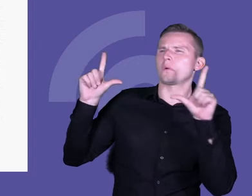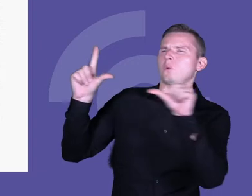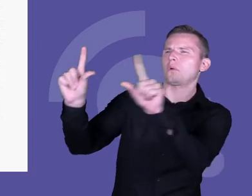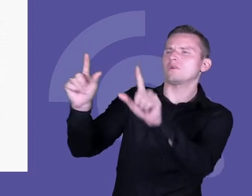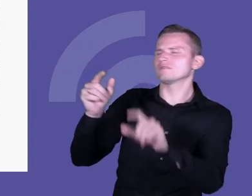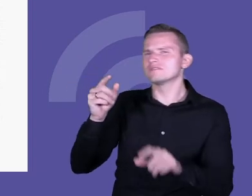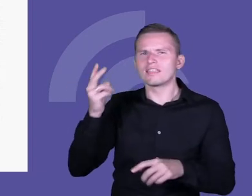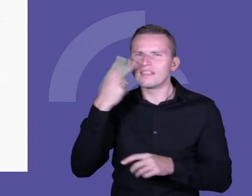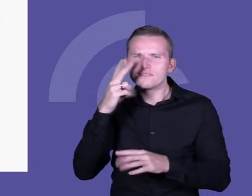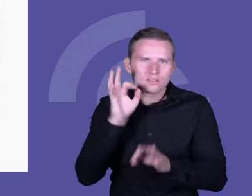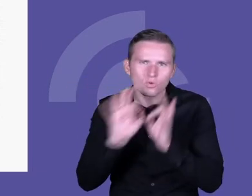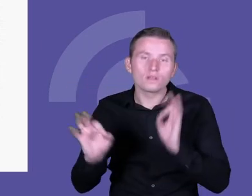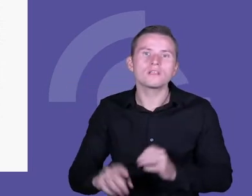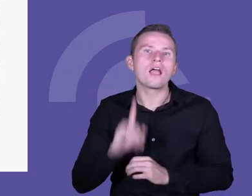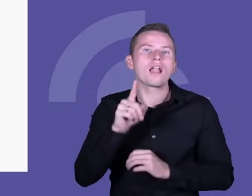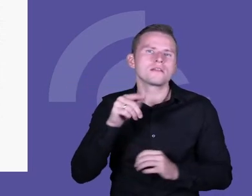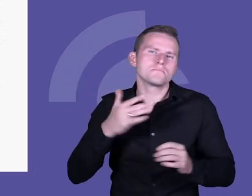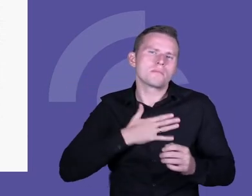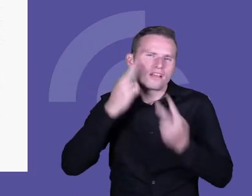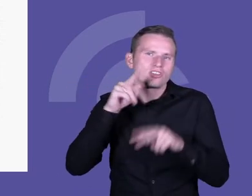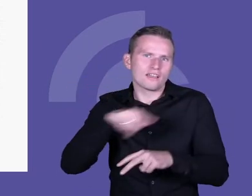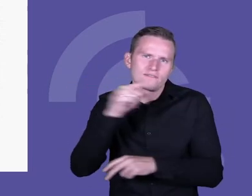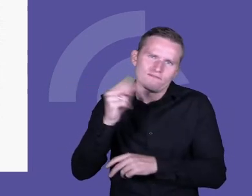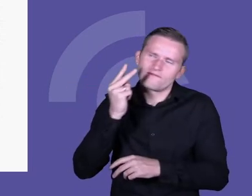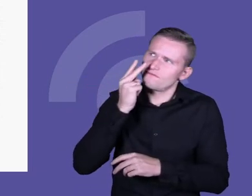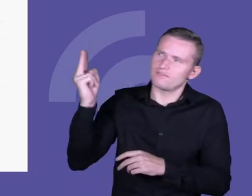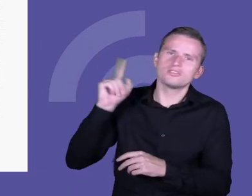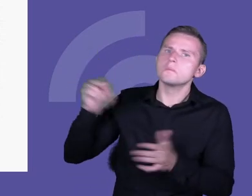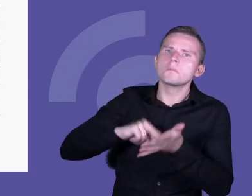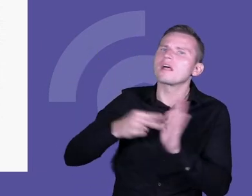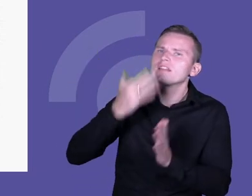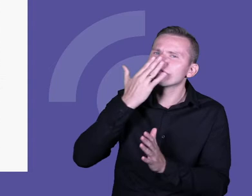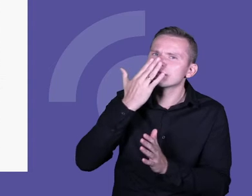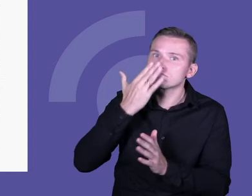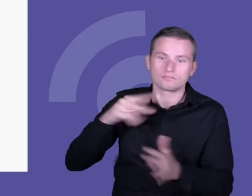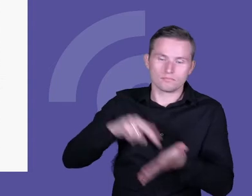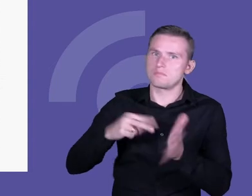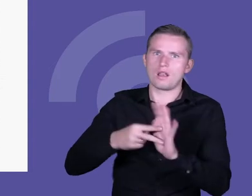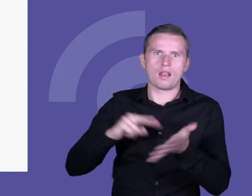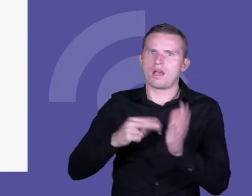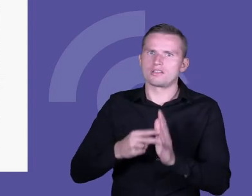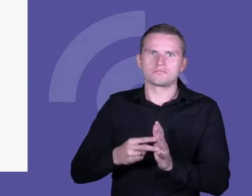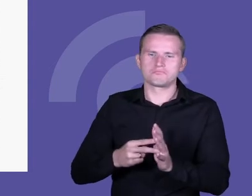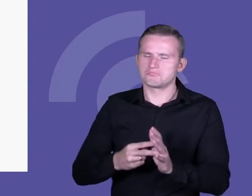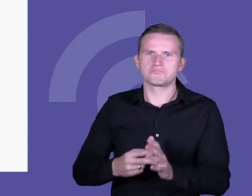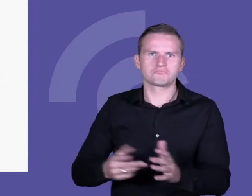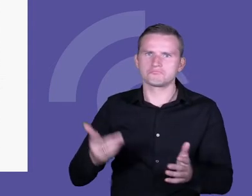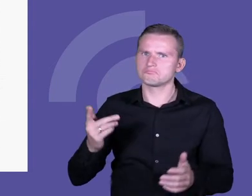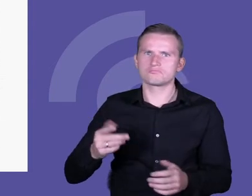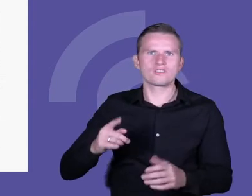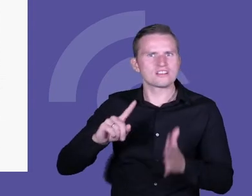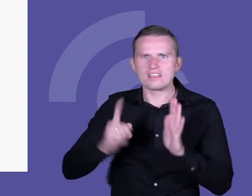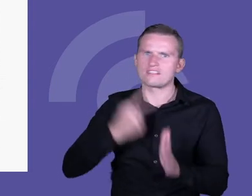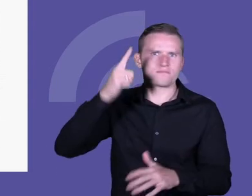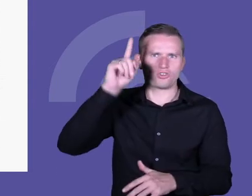zerknięcia, jak wyglądały te planowania. One były rzeczywiście konkretne, prawda? Co najmniej raz w miesiącu udzielę uczniom